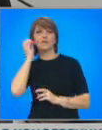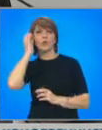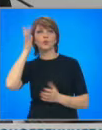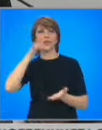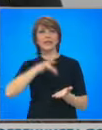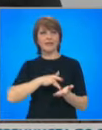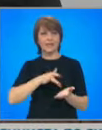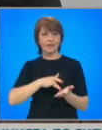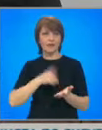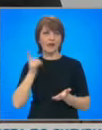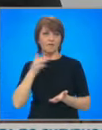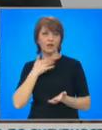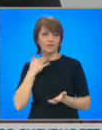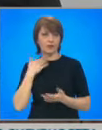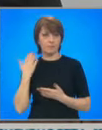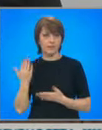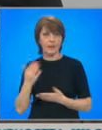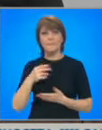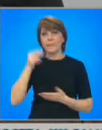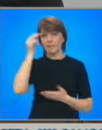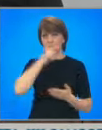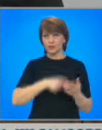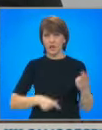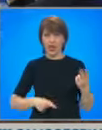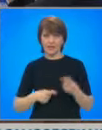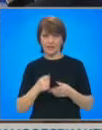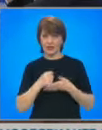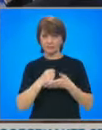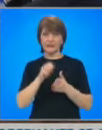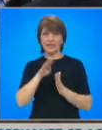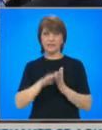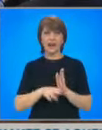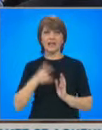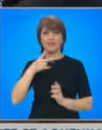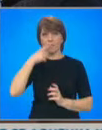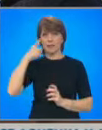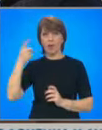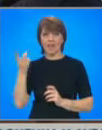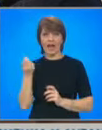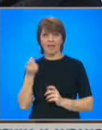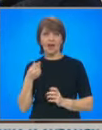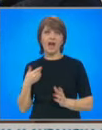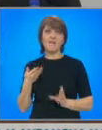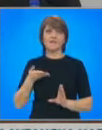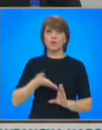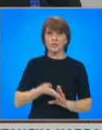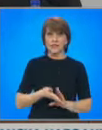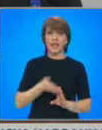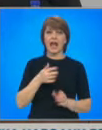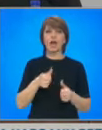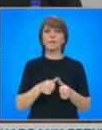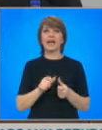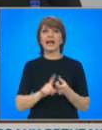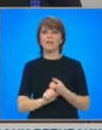чужбина. Бюджетът на БНТ се намалява с 2 милиона лева, като вносителят на предложението Любомир Каримански предлага